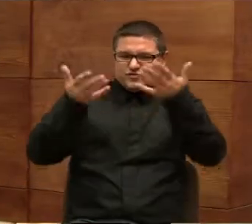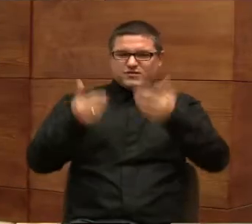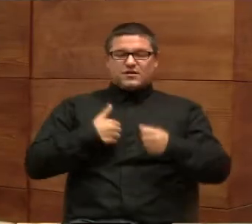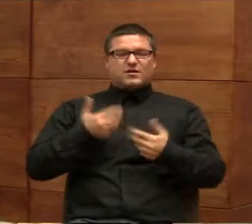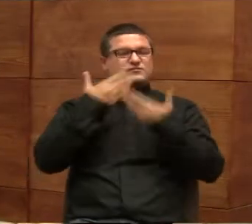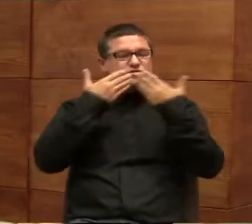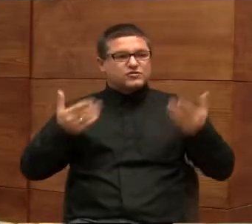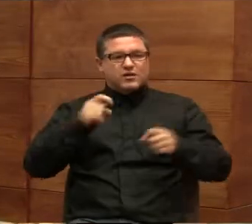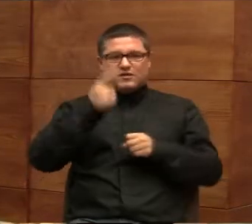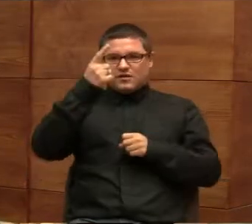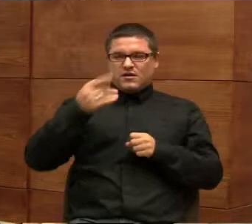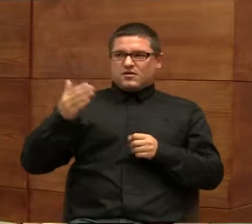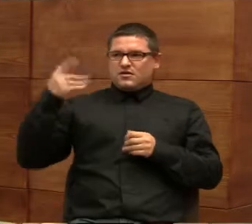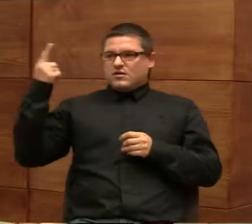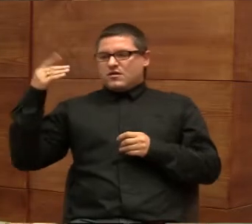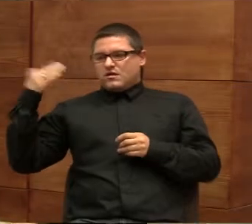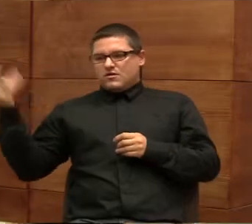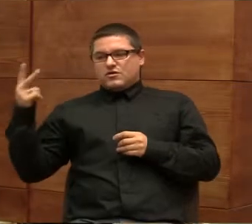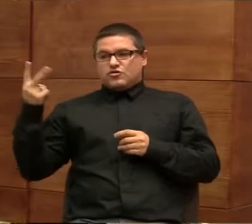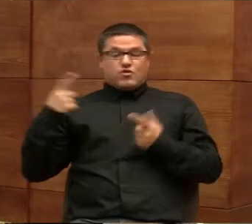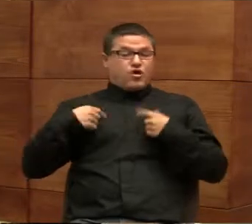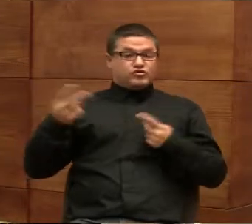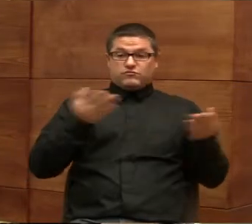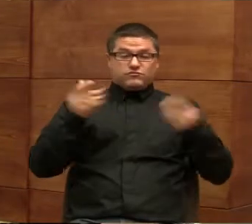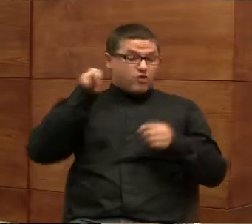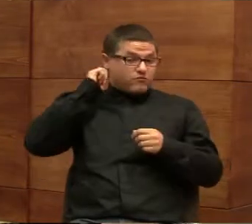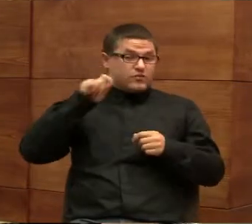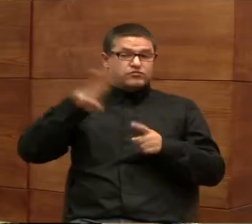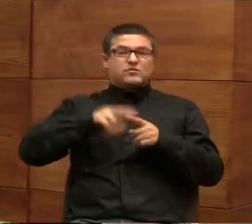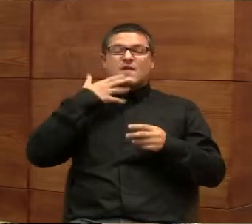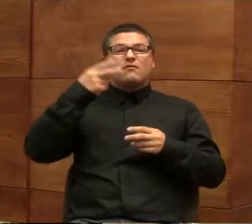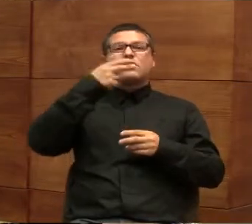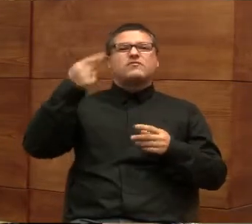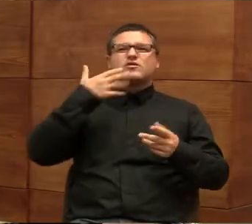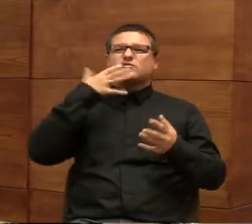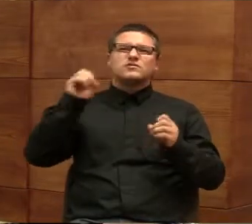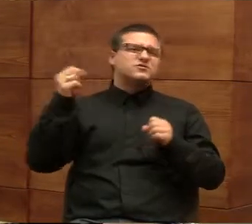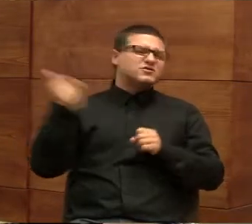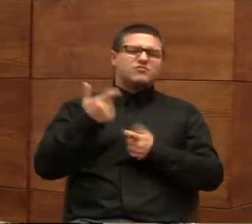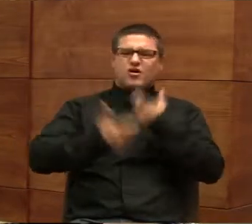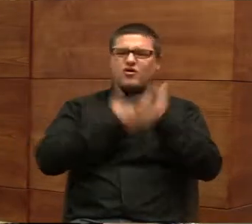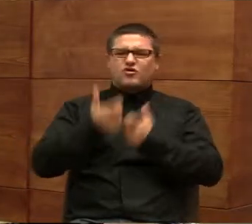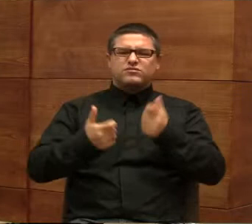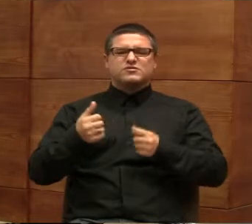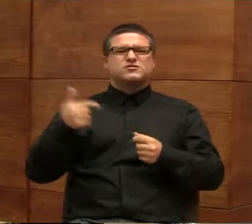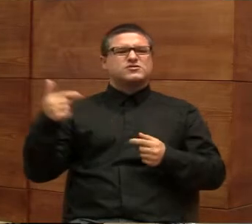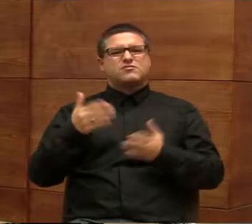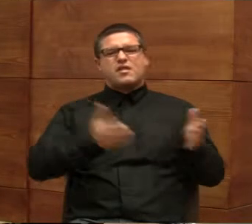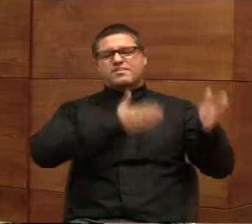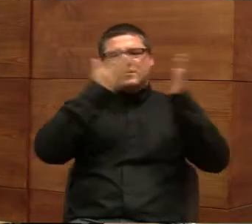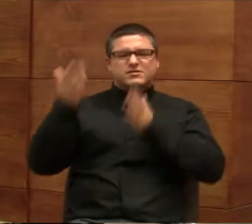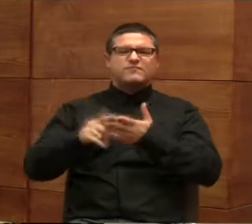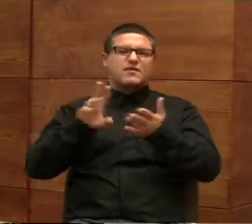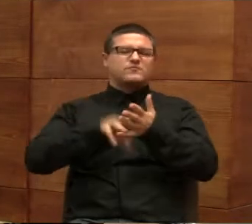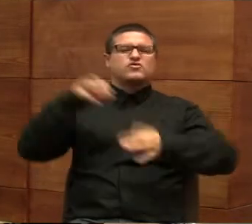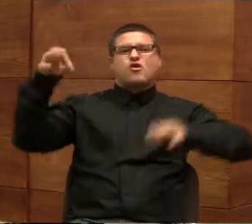Ja jestem wdzięczna też jednej i drugiej Pani za poruszenie tematów, które także wymagają dopracowania, być może na jakiejś następnej